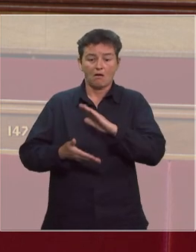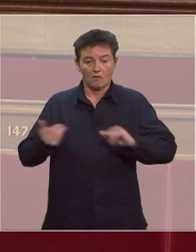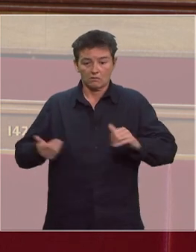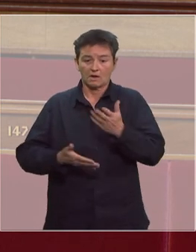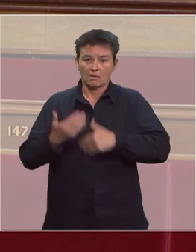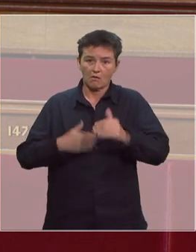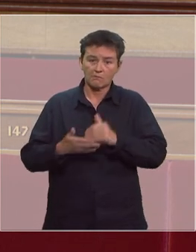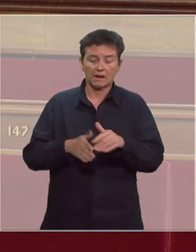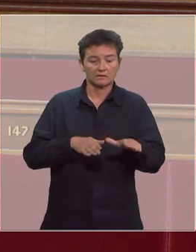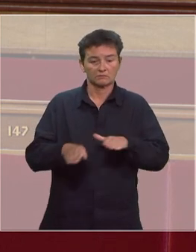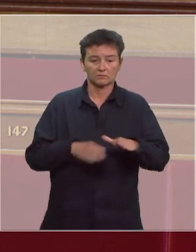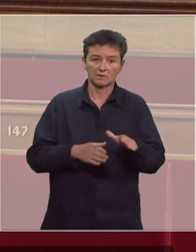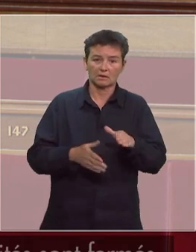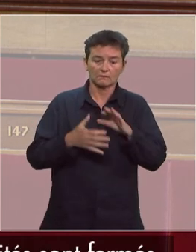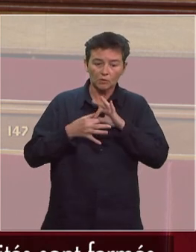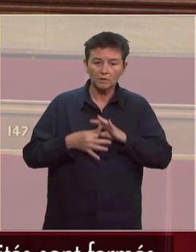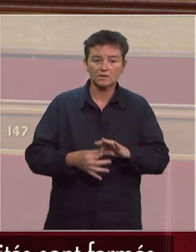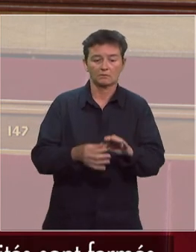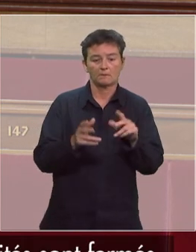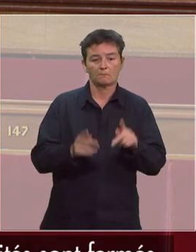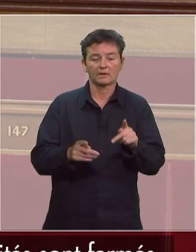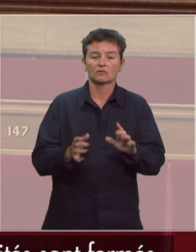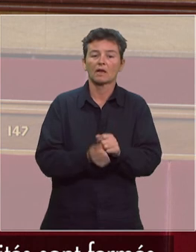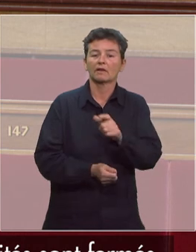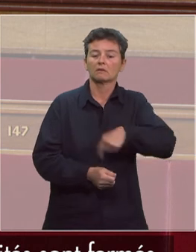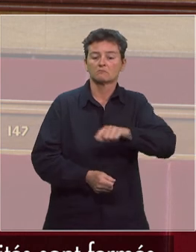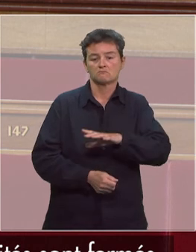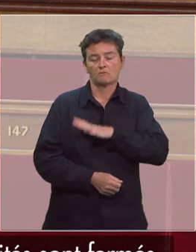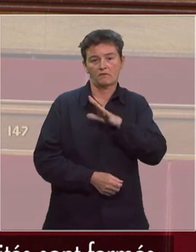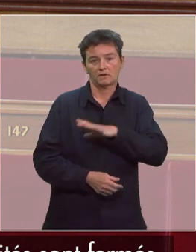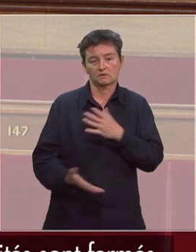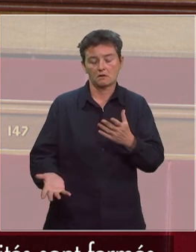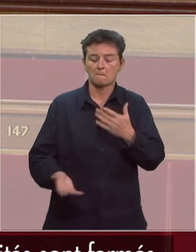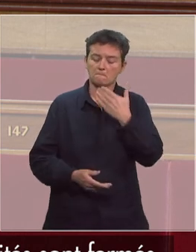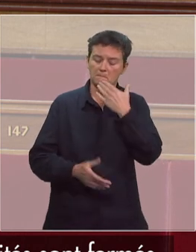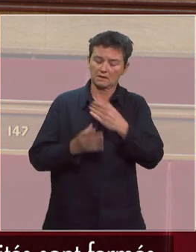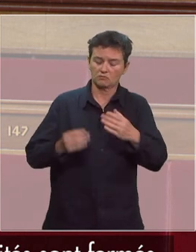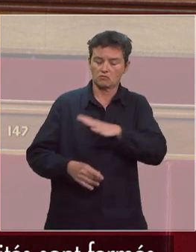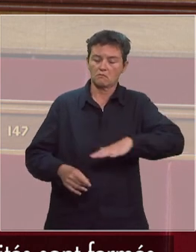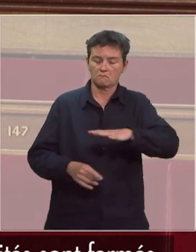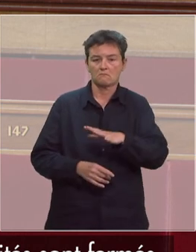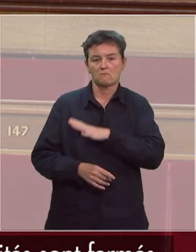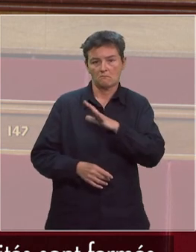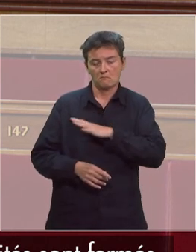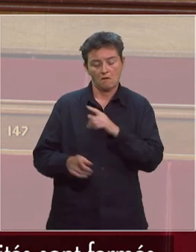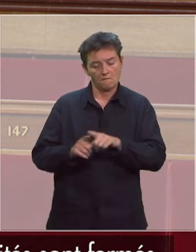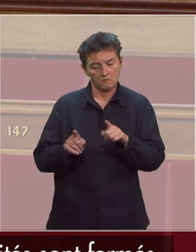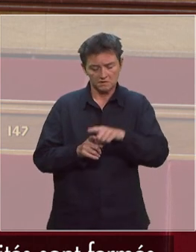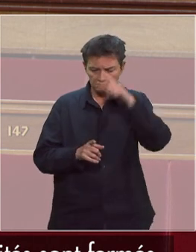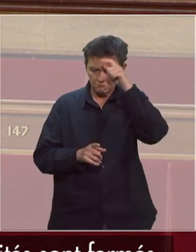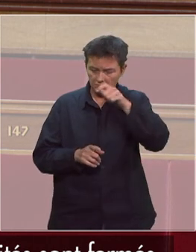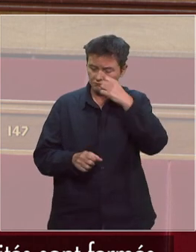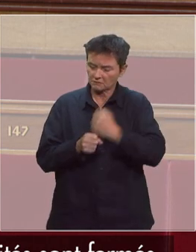pédagogique est assuré par les enseignants que je tiens ici à remercier et à saluer leur travail